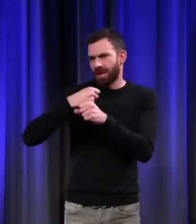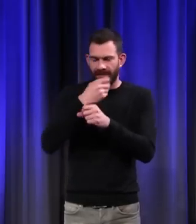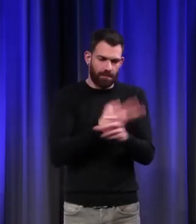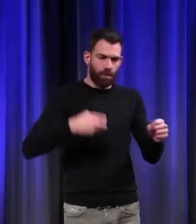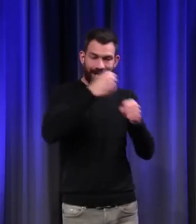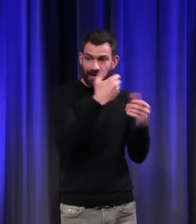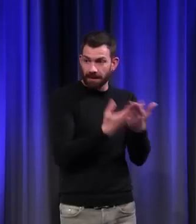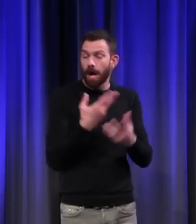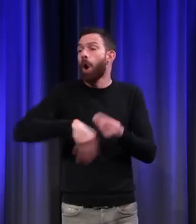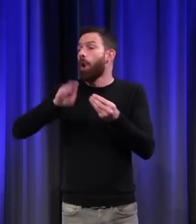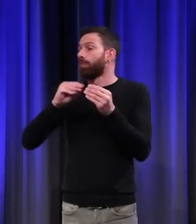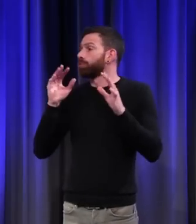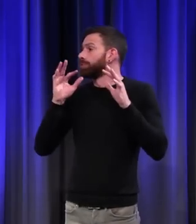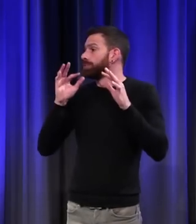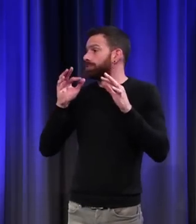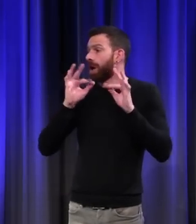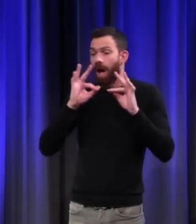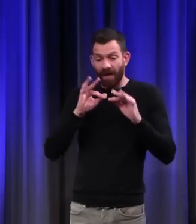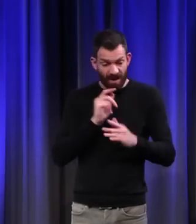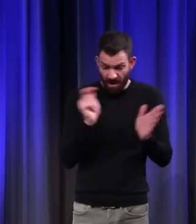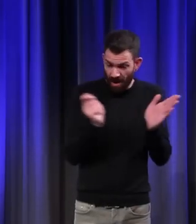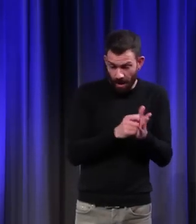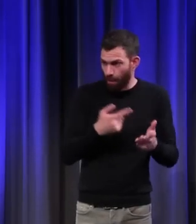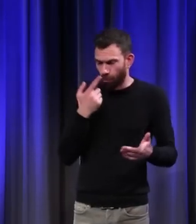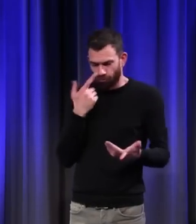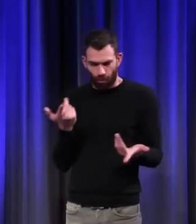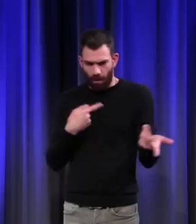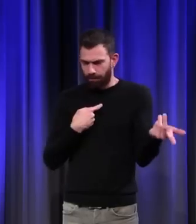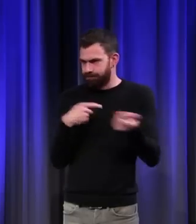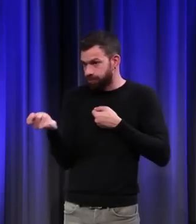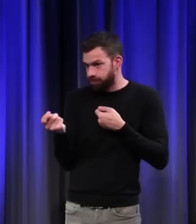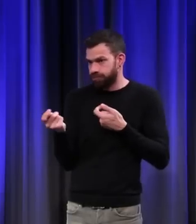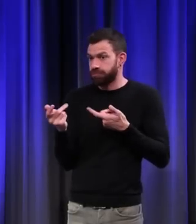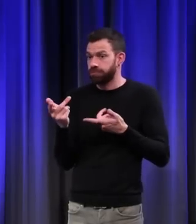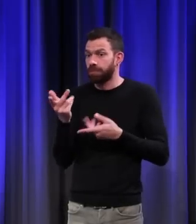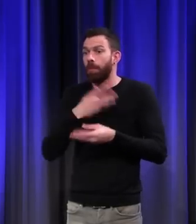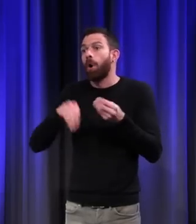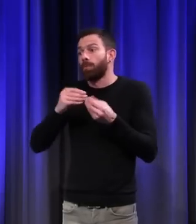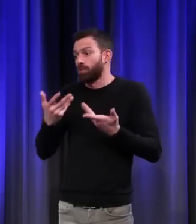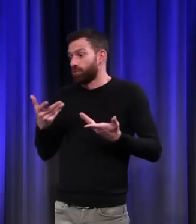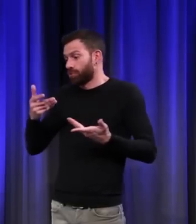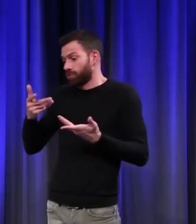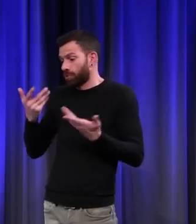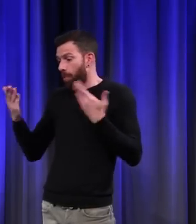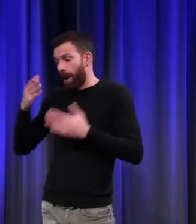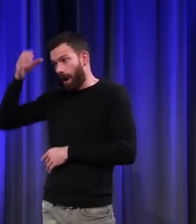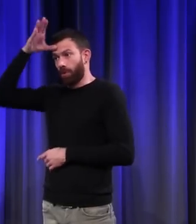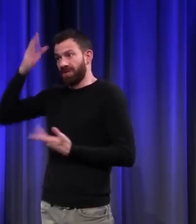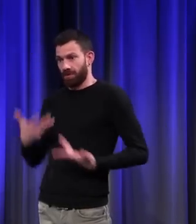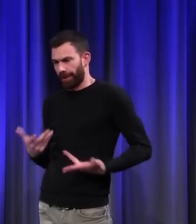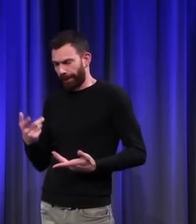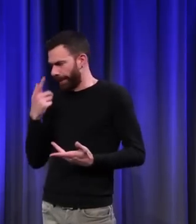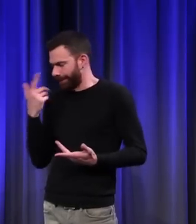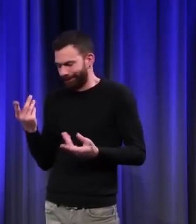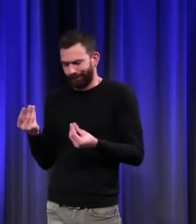à l'époque concernée. Et troisièmement, c'est d'une immense fragilité par rapport à nos connaissances. Donc,